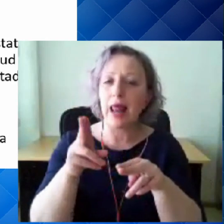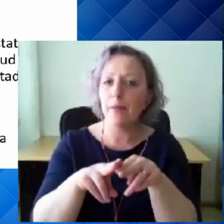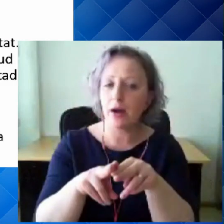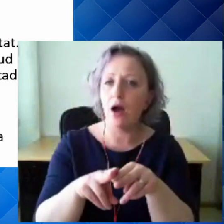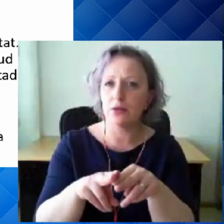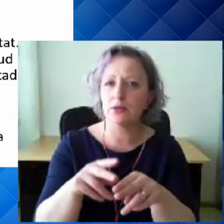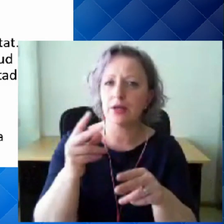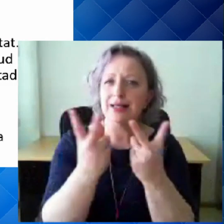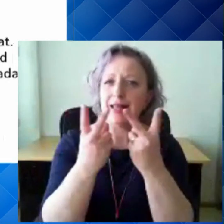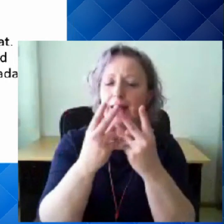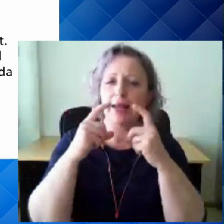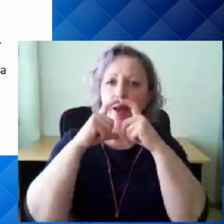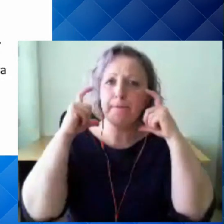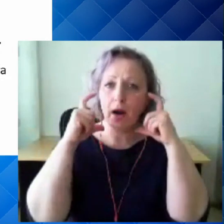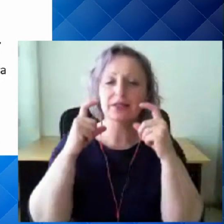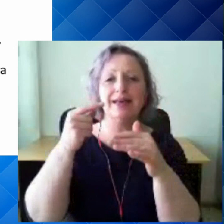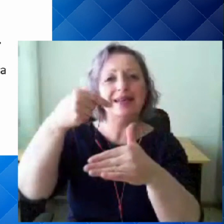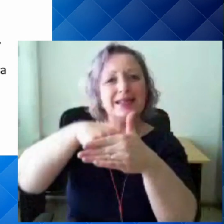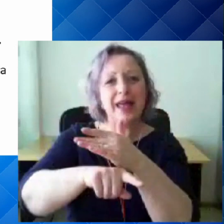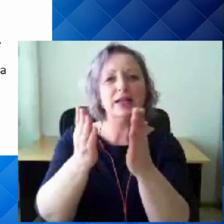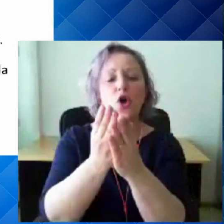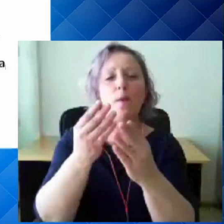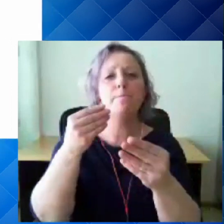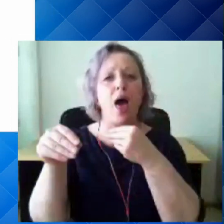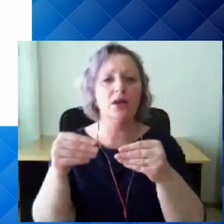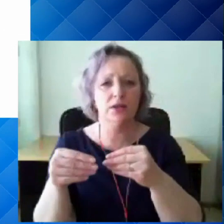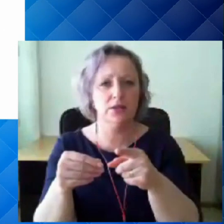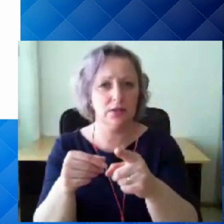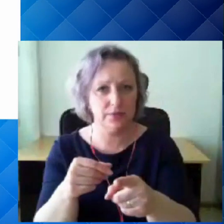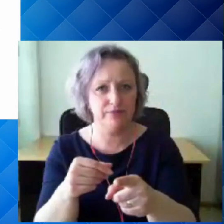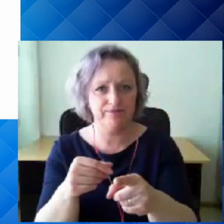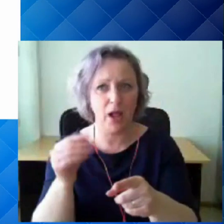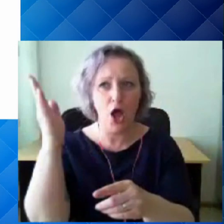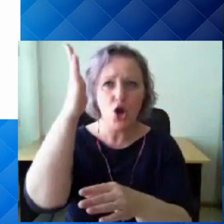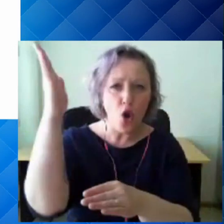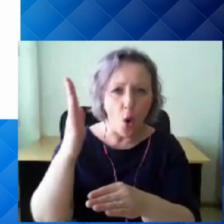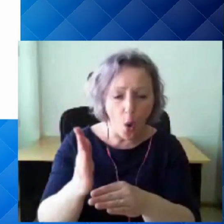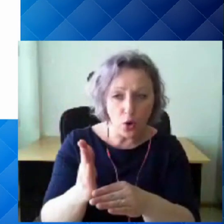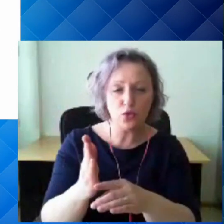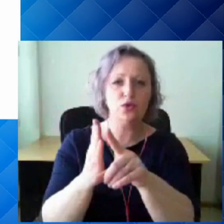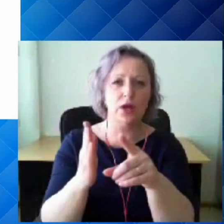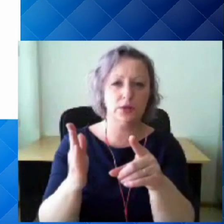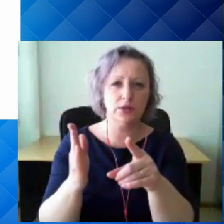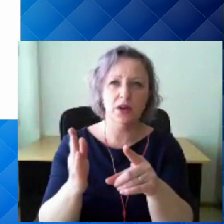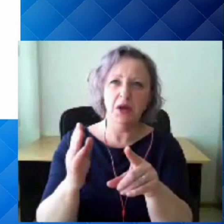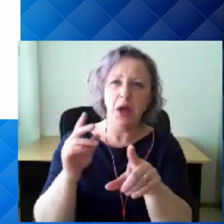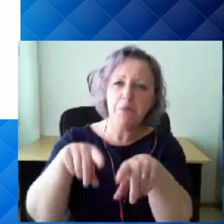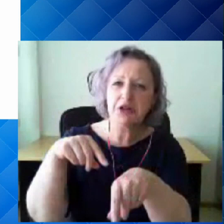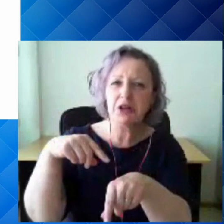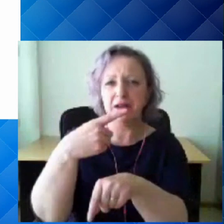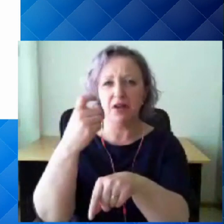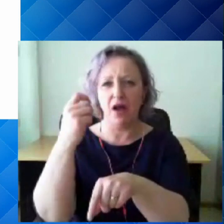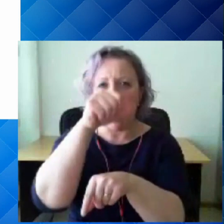selline mask sisaldab plasti ja ta laguneb looduses mõni saja aasta jooksul.